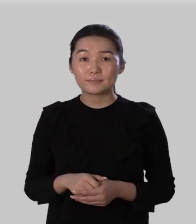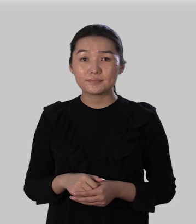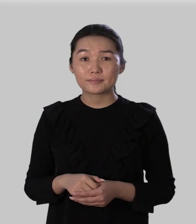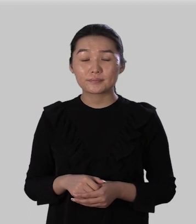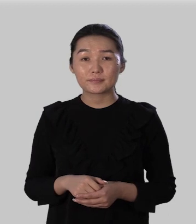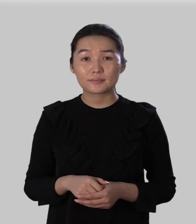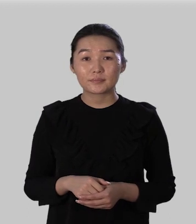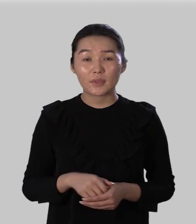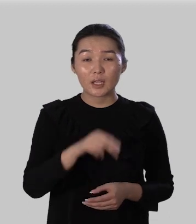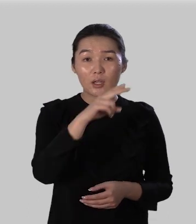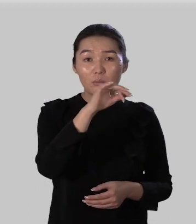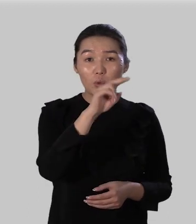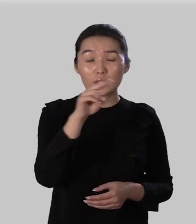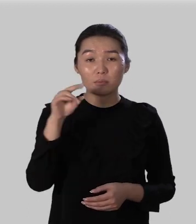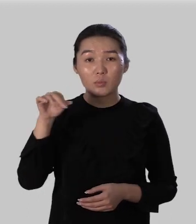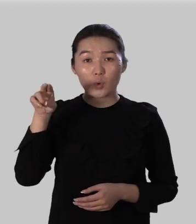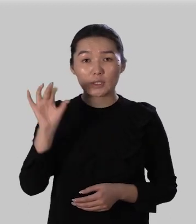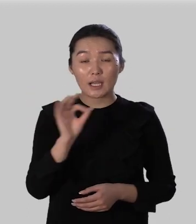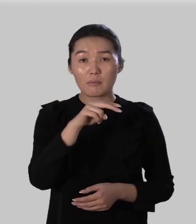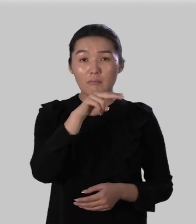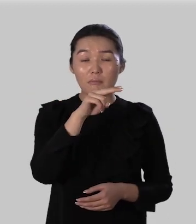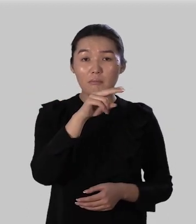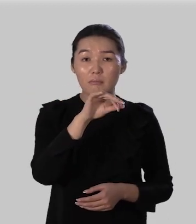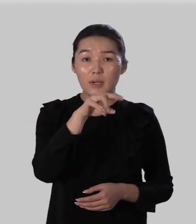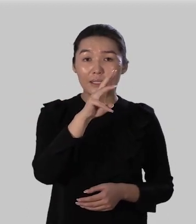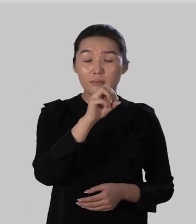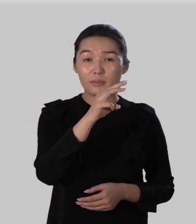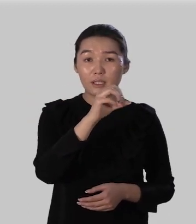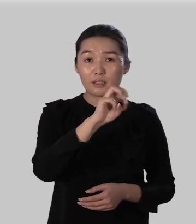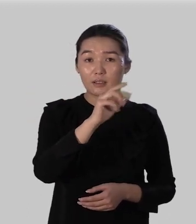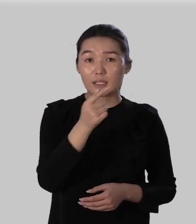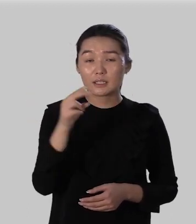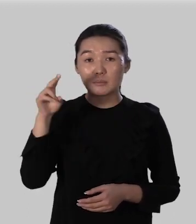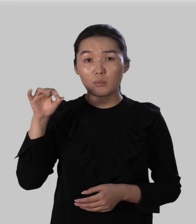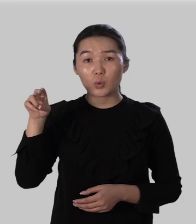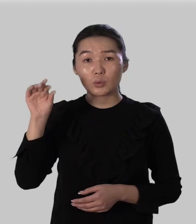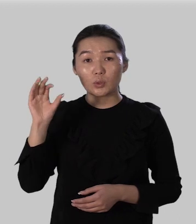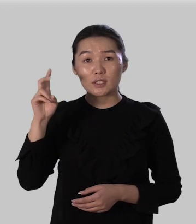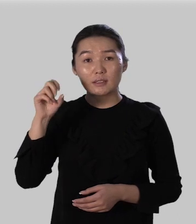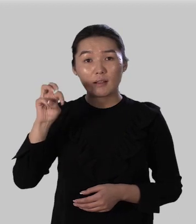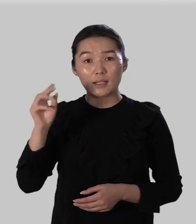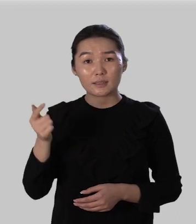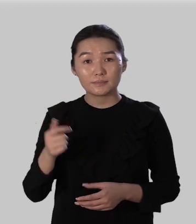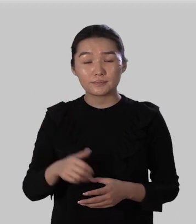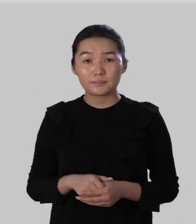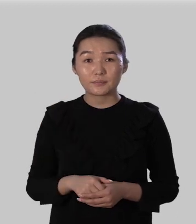под пода подметать подносить подослать